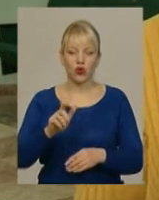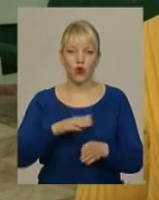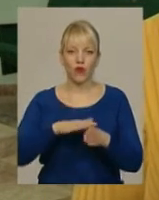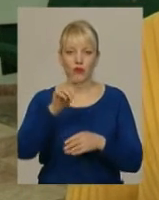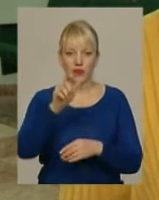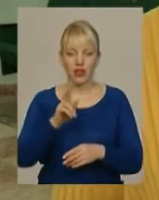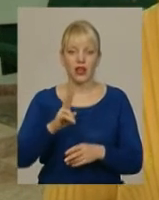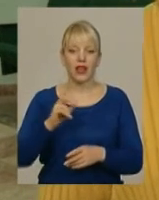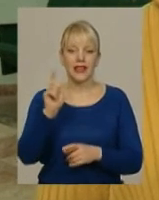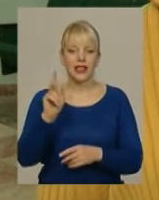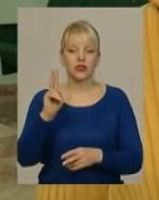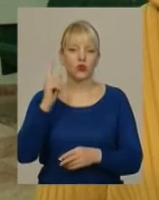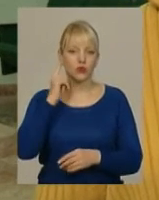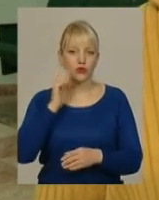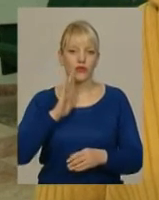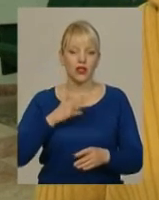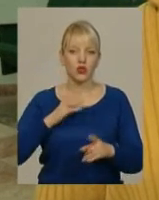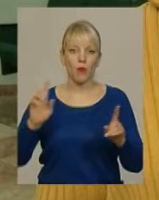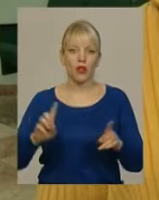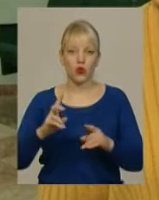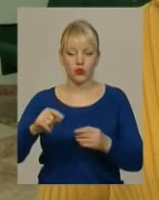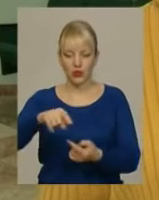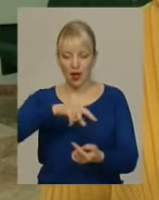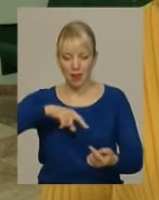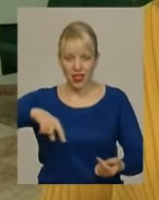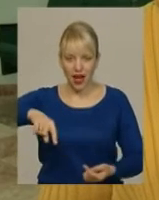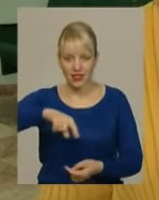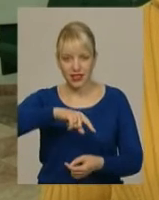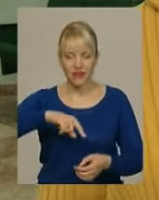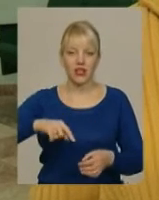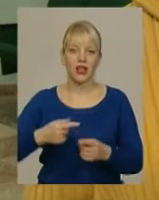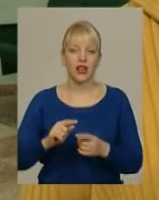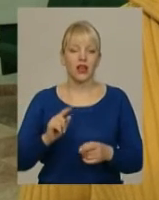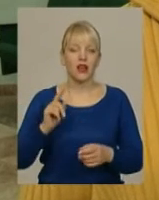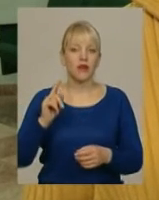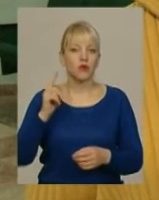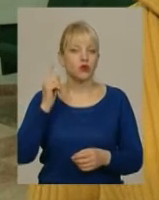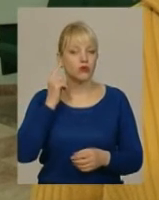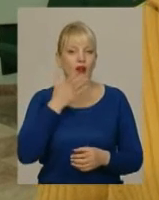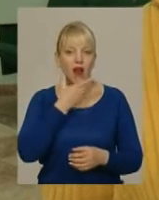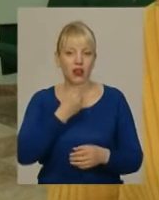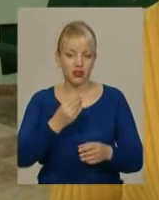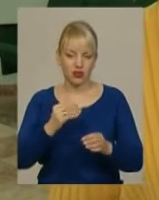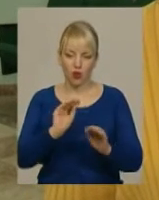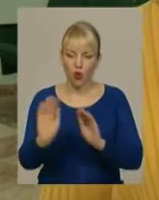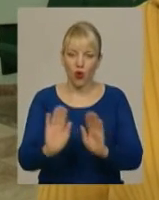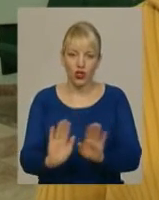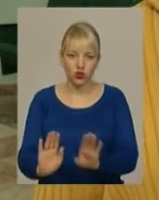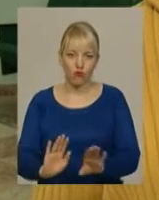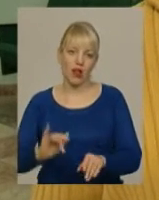Італієць, який почув нашу мелодію на платівці, він зробив дуже гарне вдале оранжування і вийшла дуже